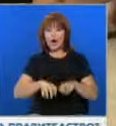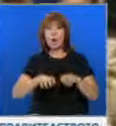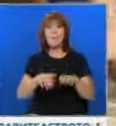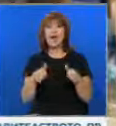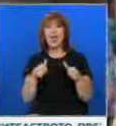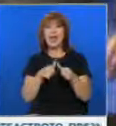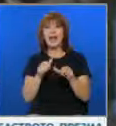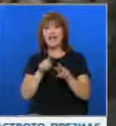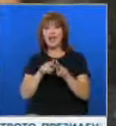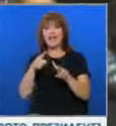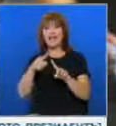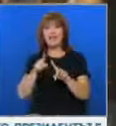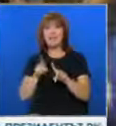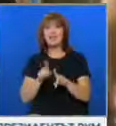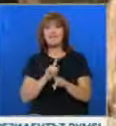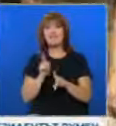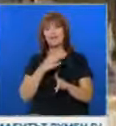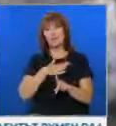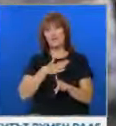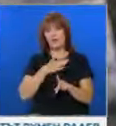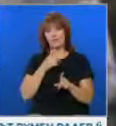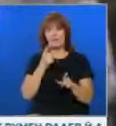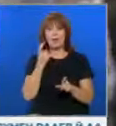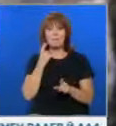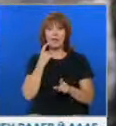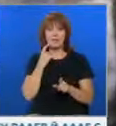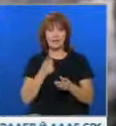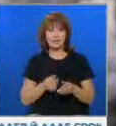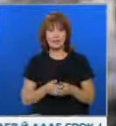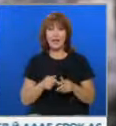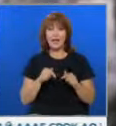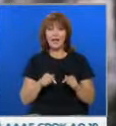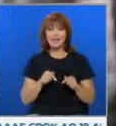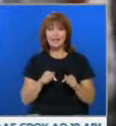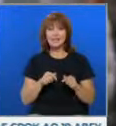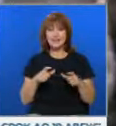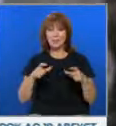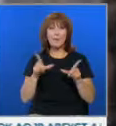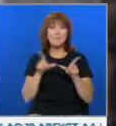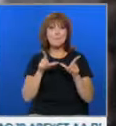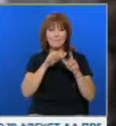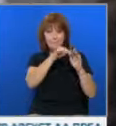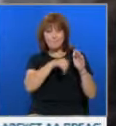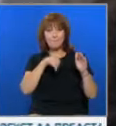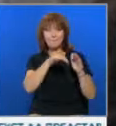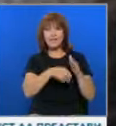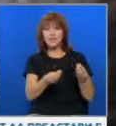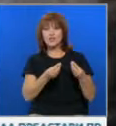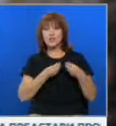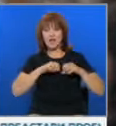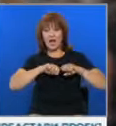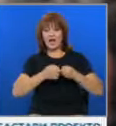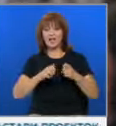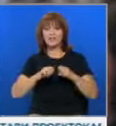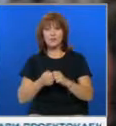завърши с масово недоволство по улиците на Белград. Тази мина ще донесе само разруха. Приказките за